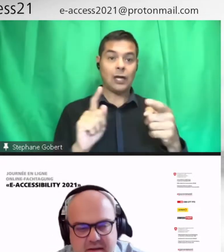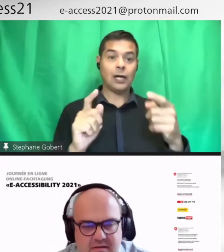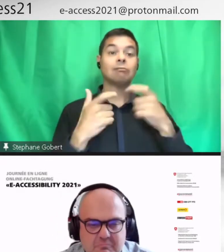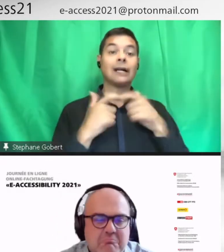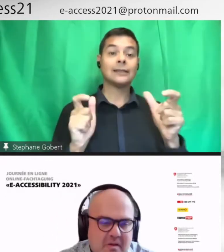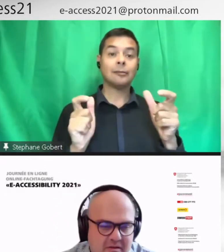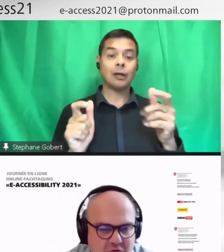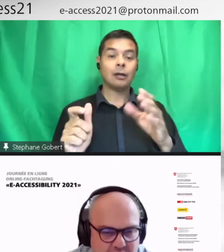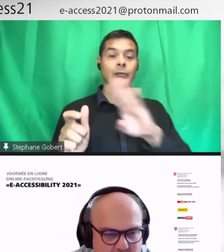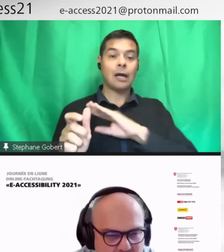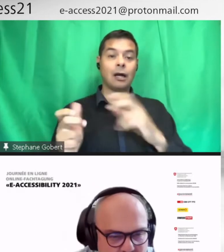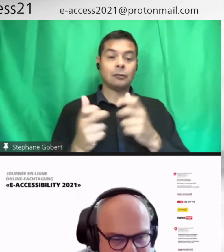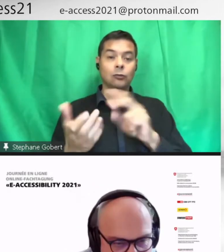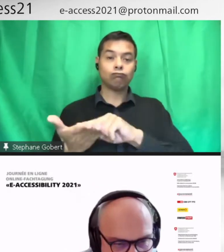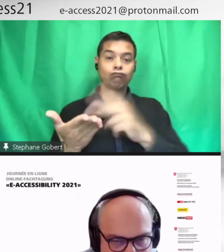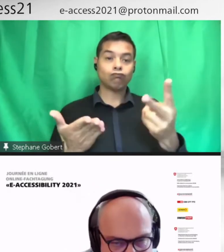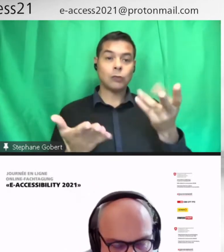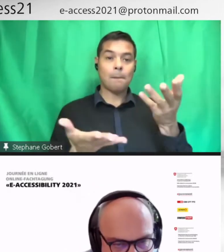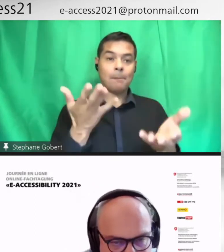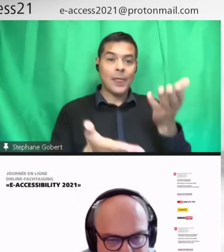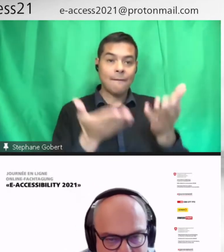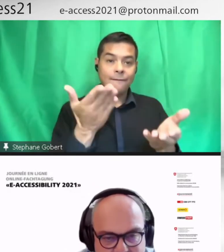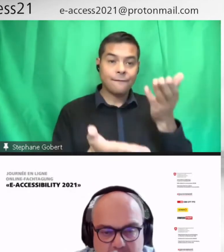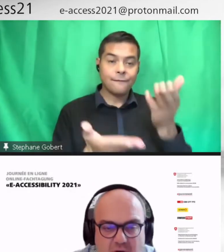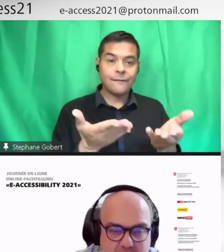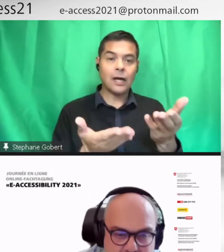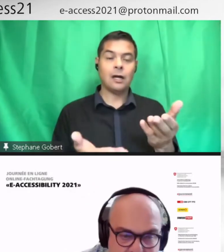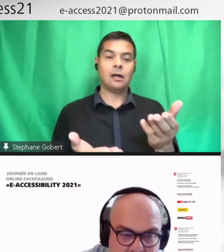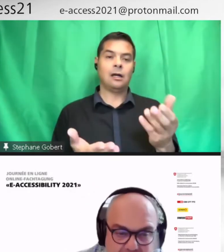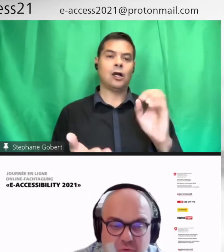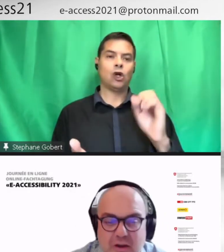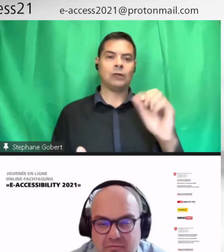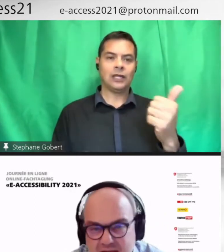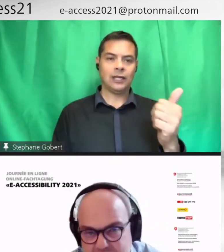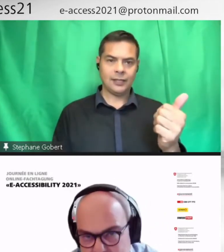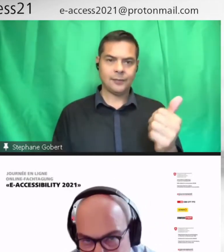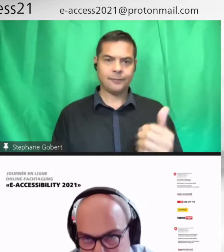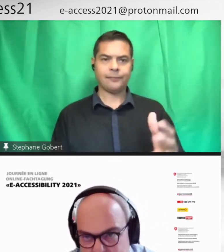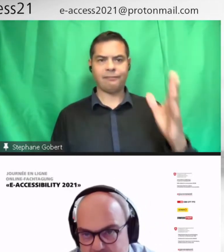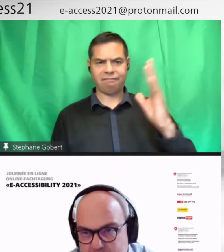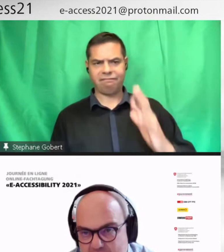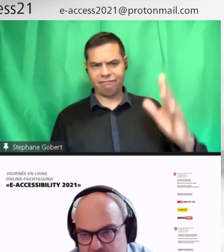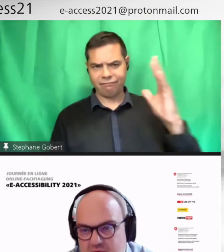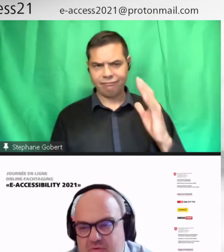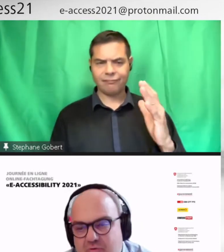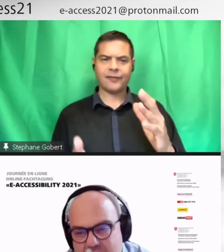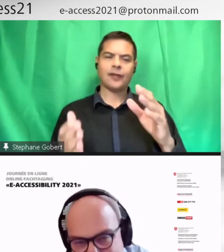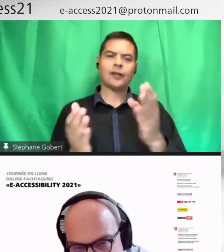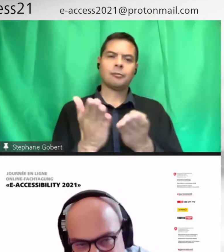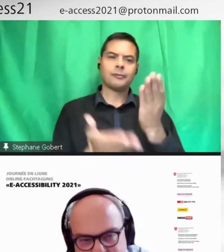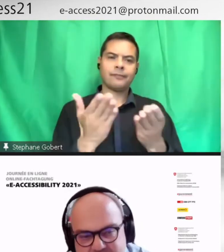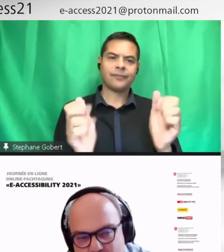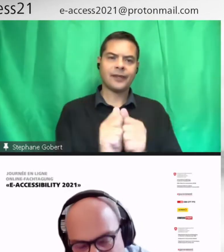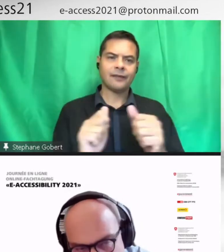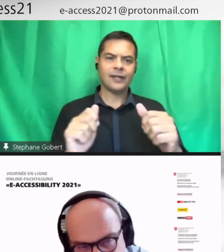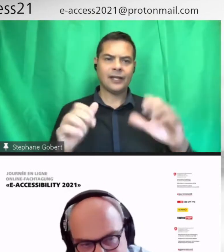une chose d'important aussi. C étape intermédiaire. Les premiers PDF étaient photographies de l'image. Donc, on ne pouvait pas lire le texte,